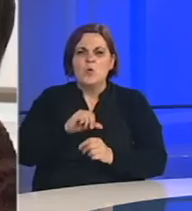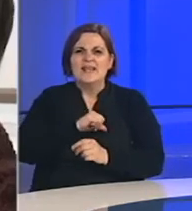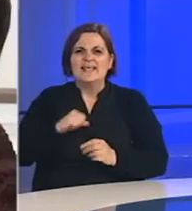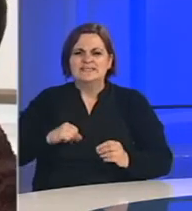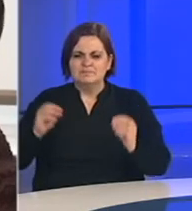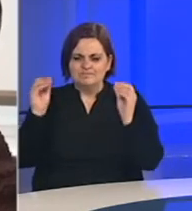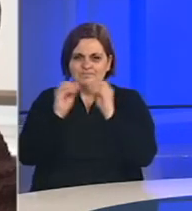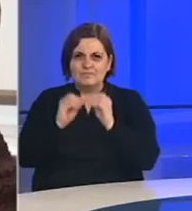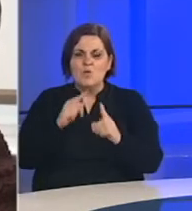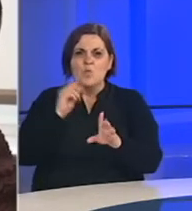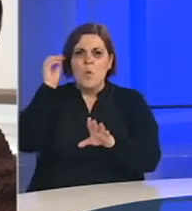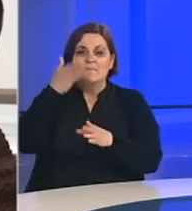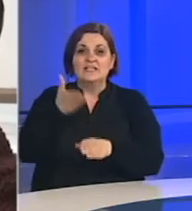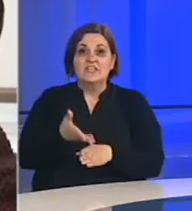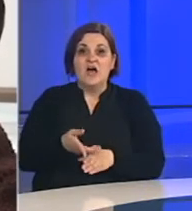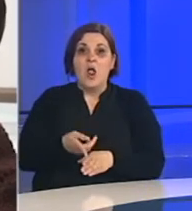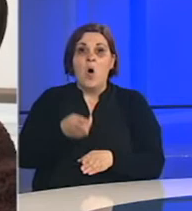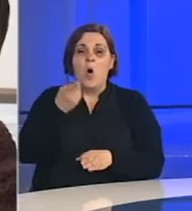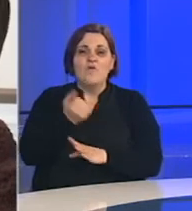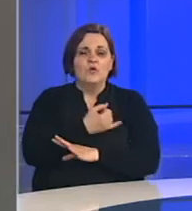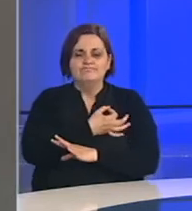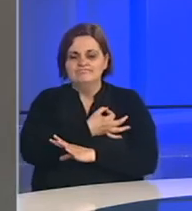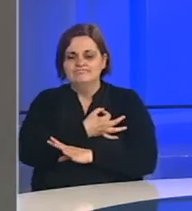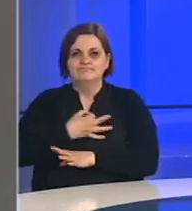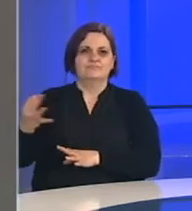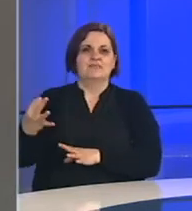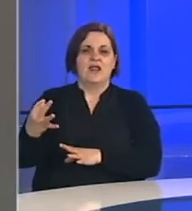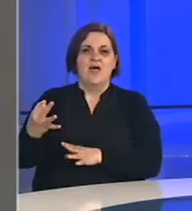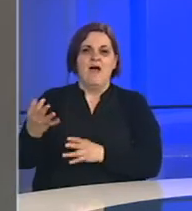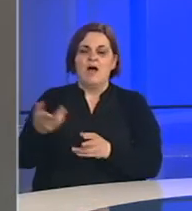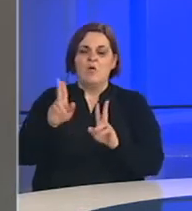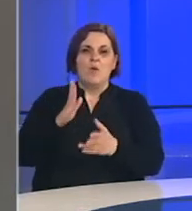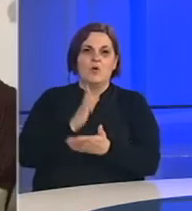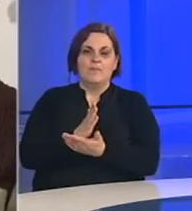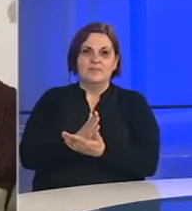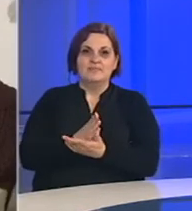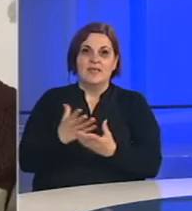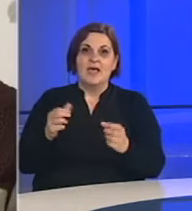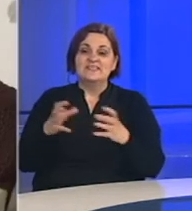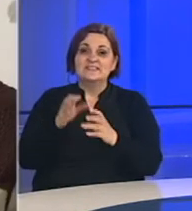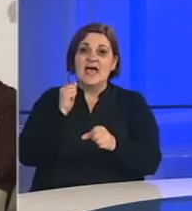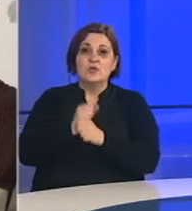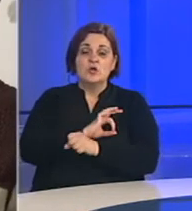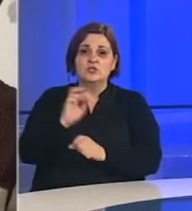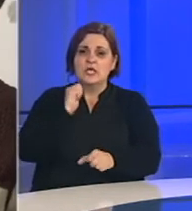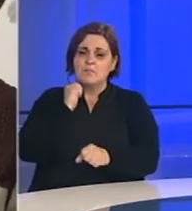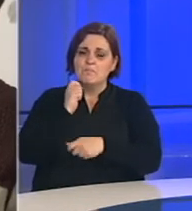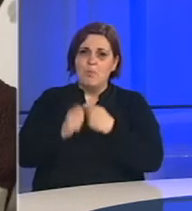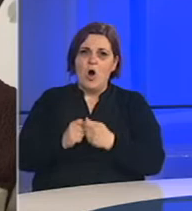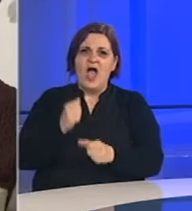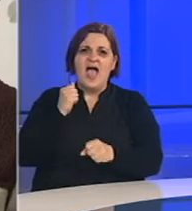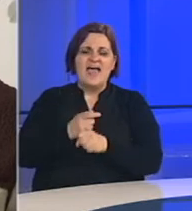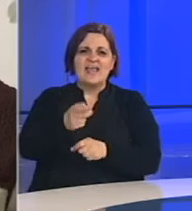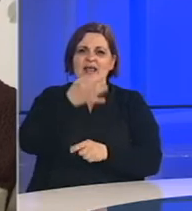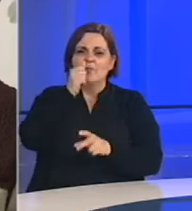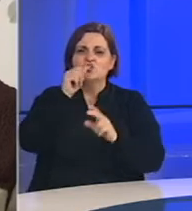strukturalne probleme u obrazovanju ovo je idealno kako je moglo biti. Zajednica je uradila jedan sjajan posao uradila ono